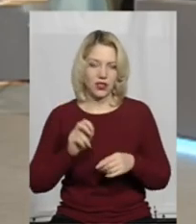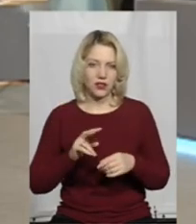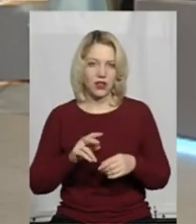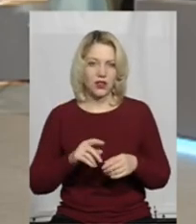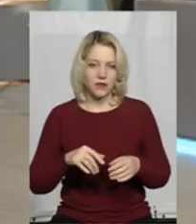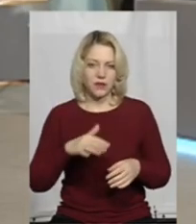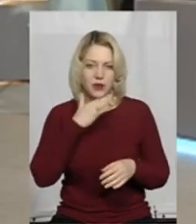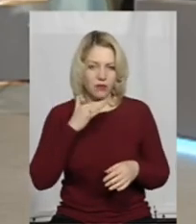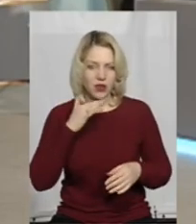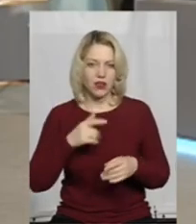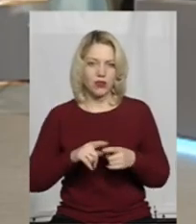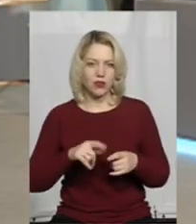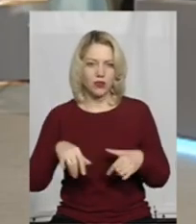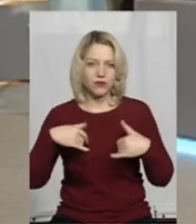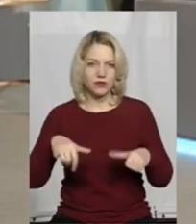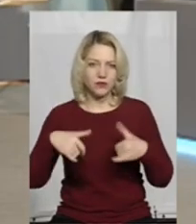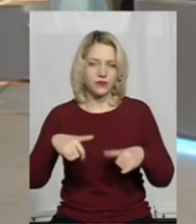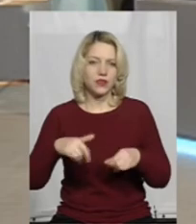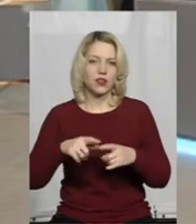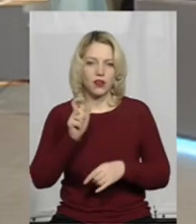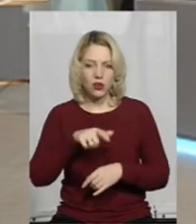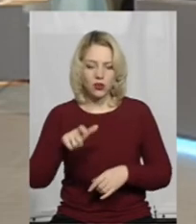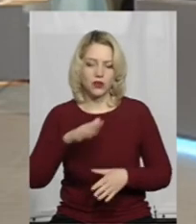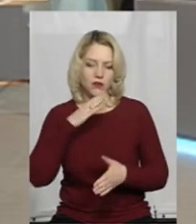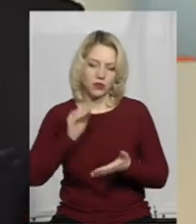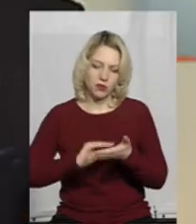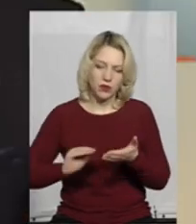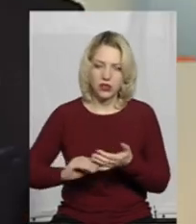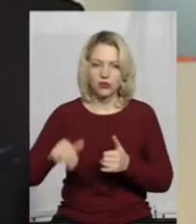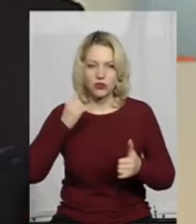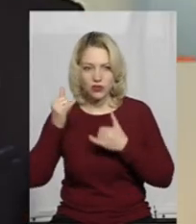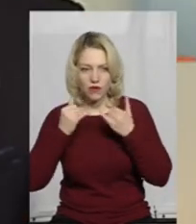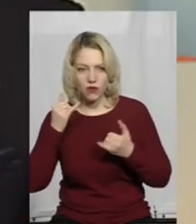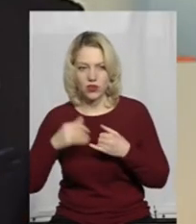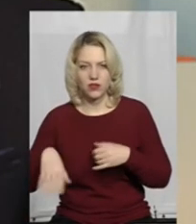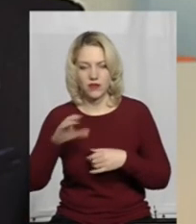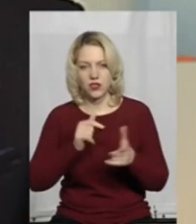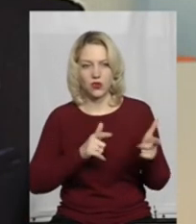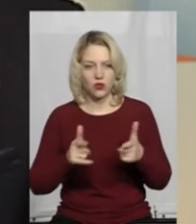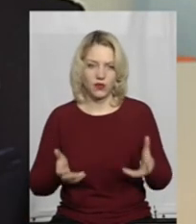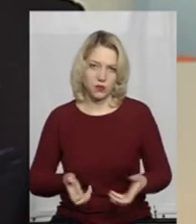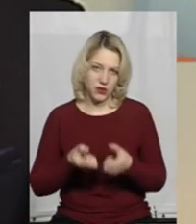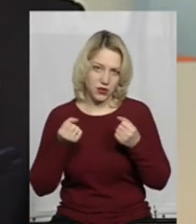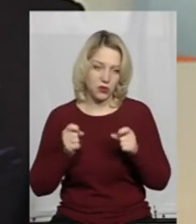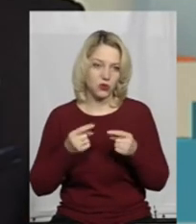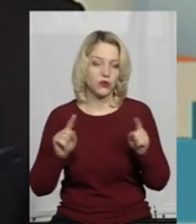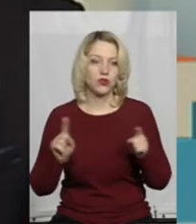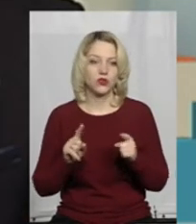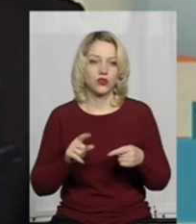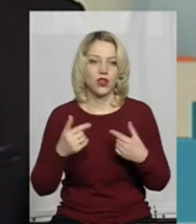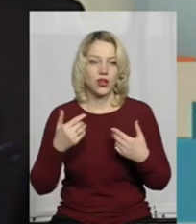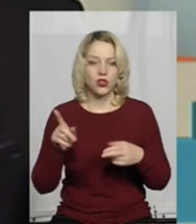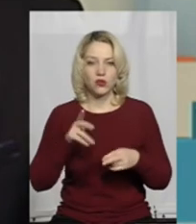заражатися, він просто розривається. В мене люди дуже багато пишуть, дзвонять. Якби всі готові підтримати, тому що вже